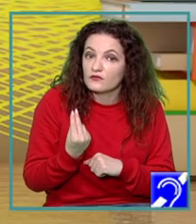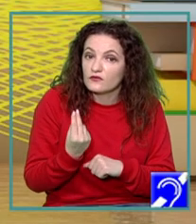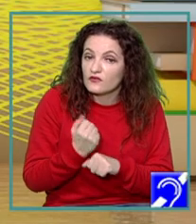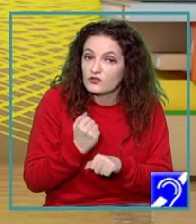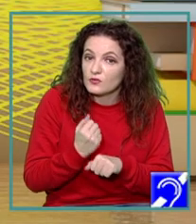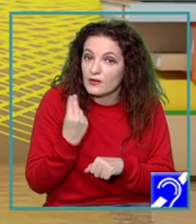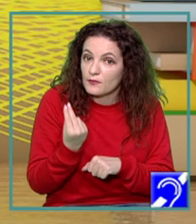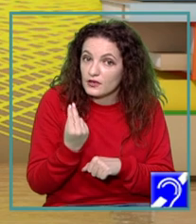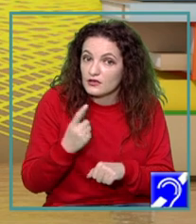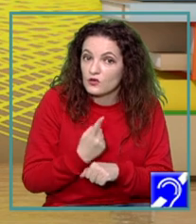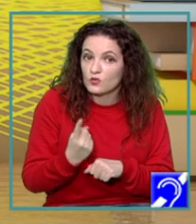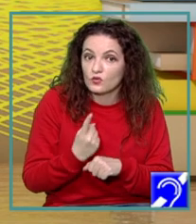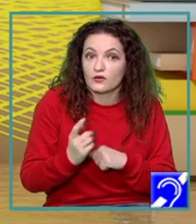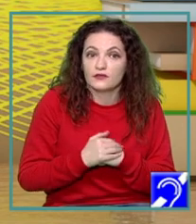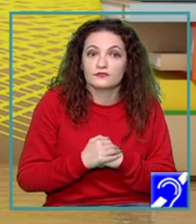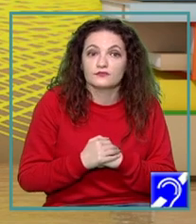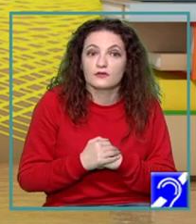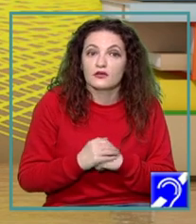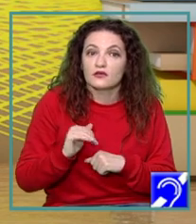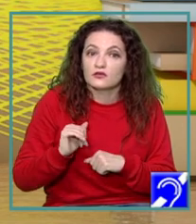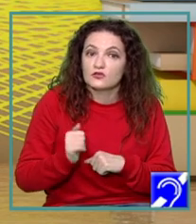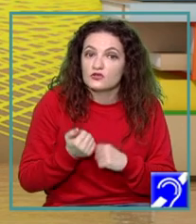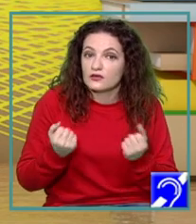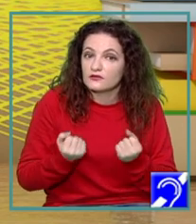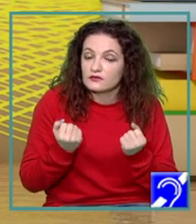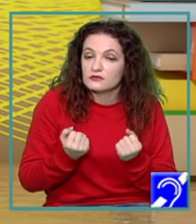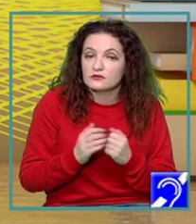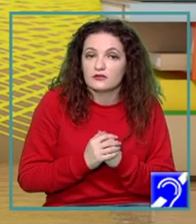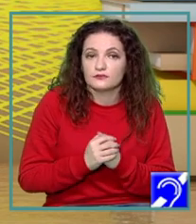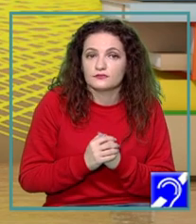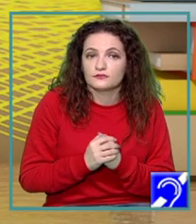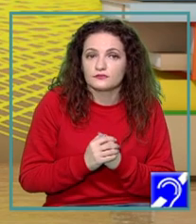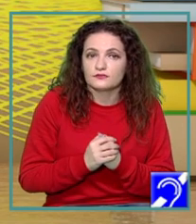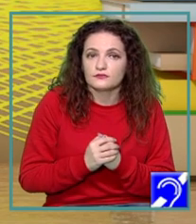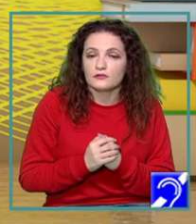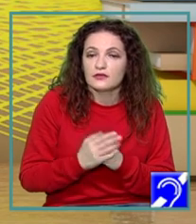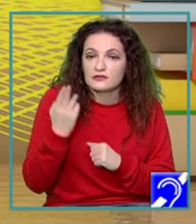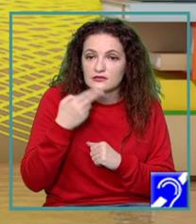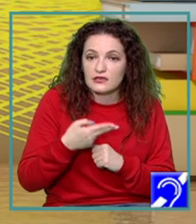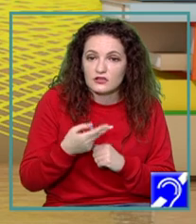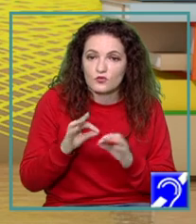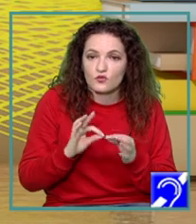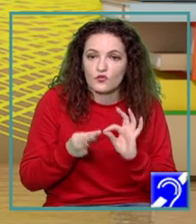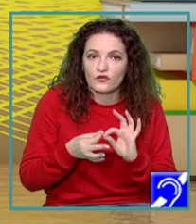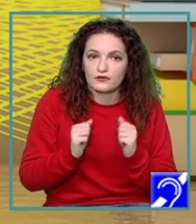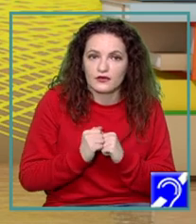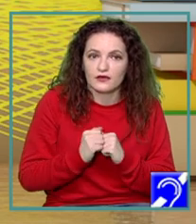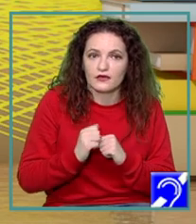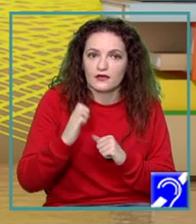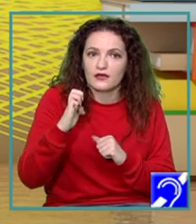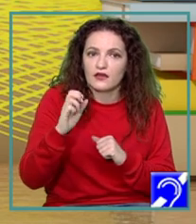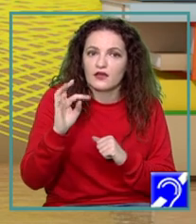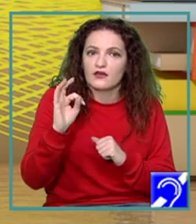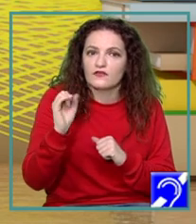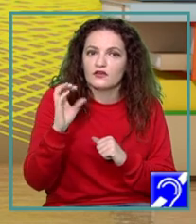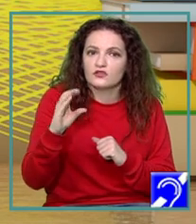veți speria că ați văzut acolo niște cuvinte și poate că nu știți ce înseamnă. Și să înțelegem și mai bine de atât, v-am dat o